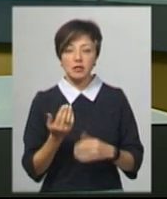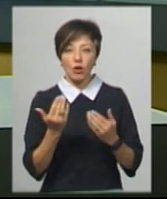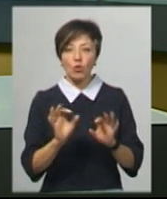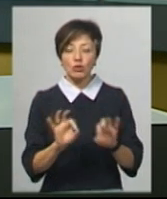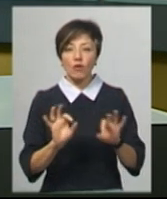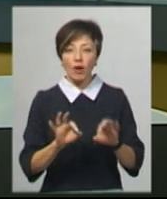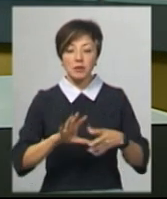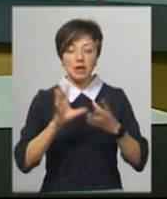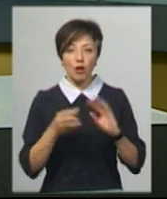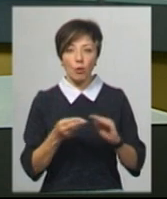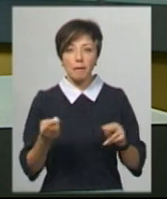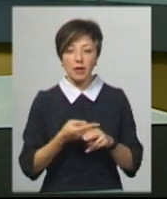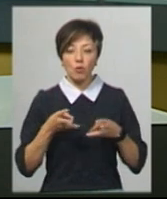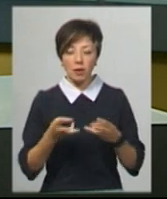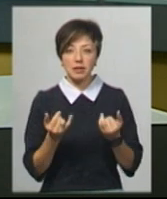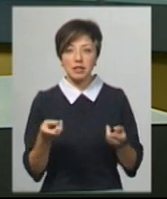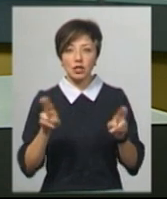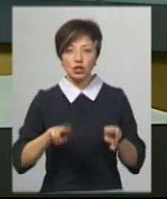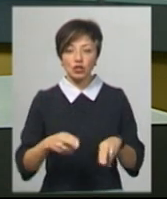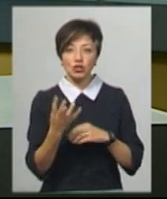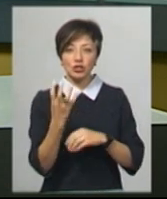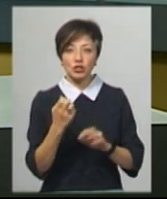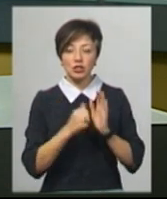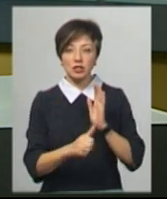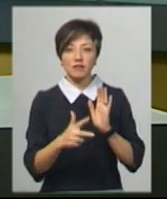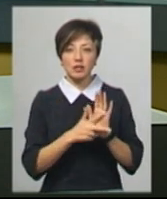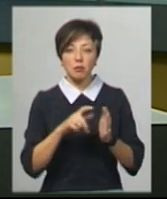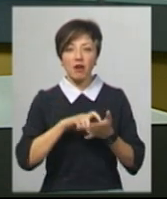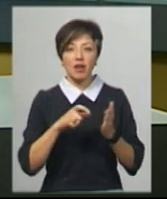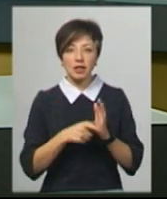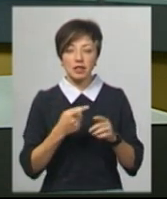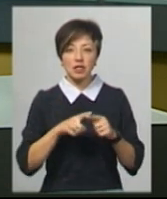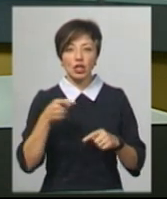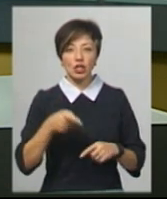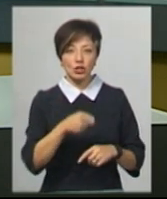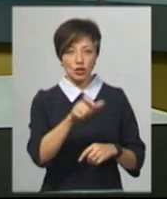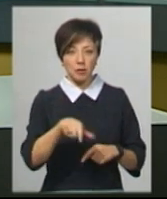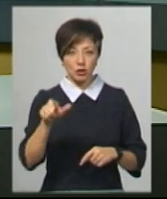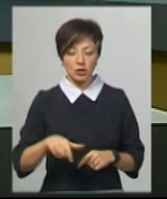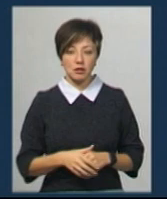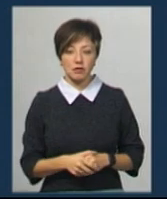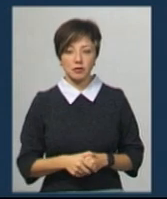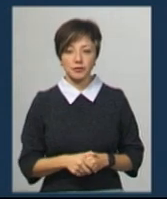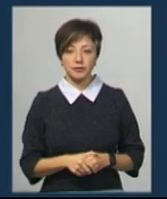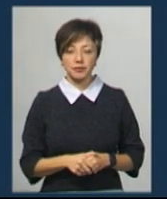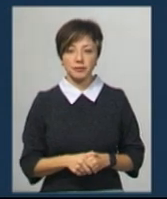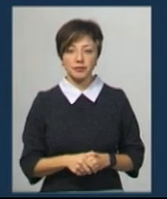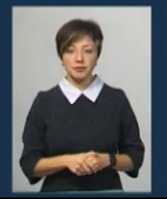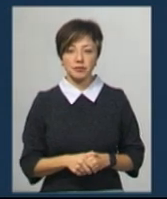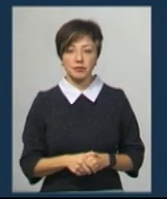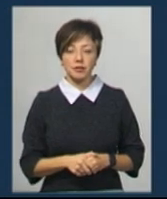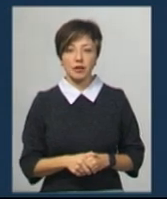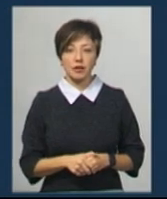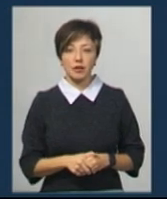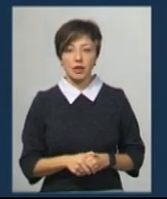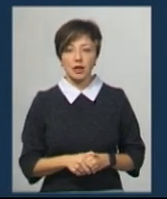словами, загалом без опалення нині залишилось 468 квартир – це тисяча мешканців. Практично ні в